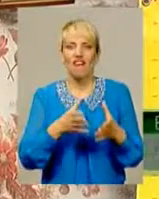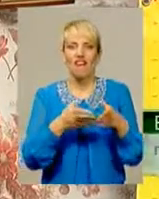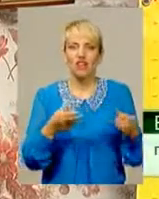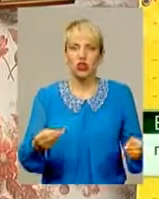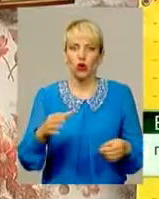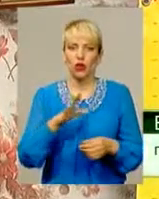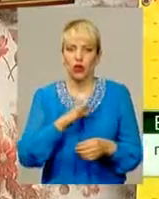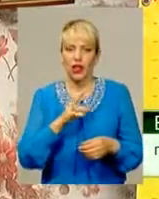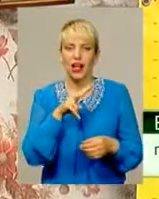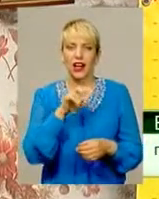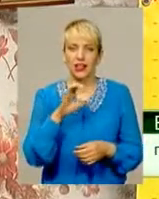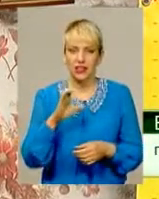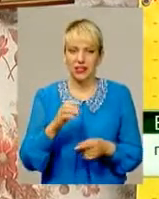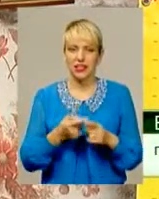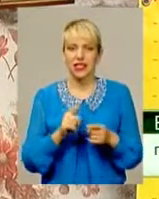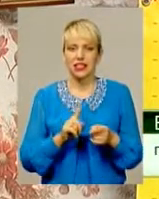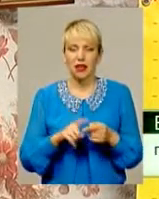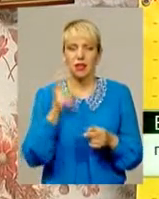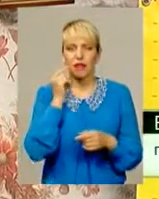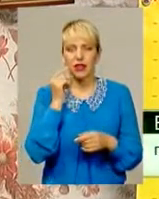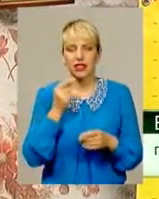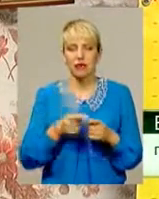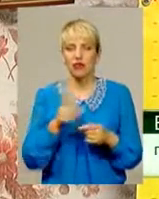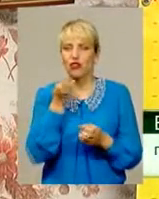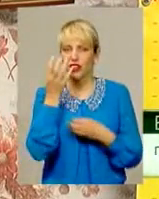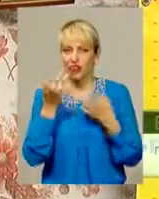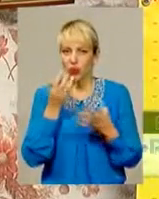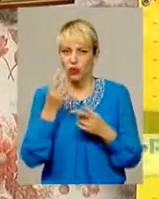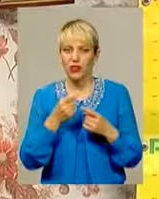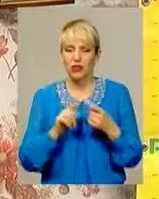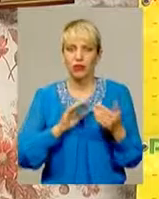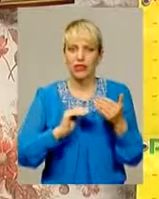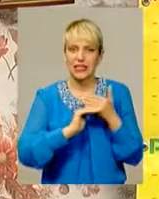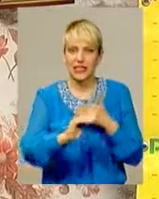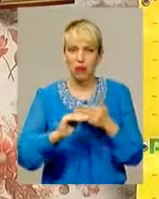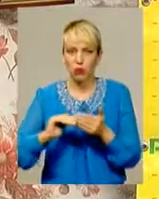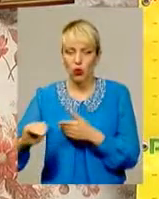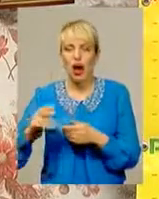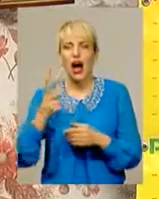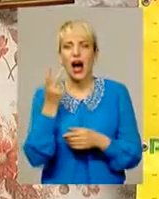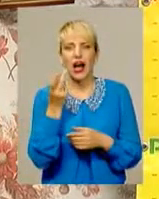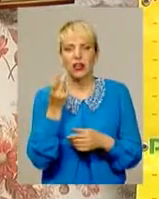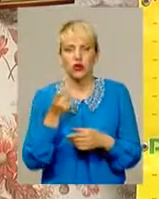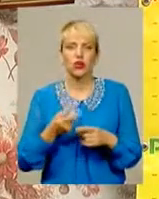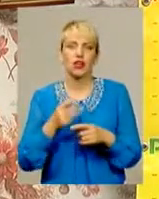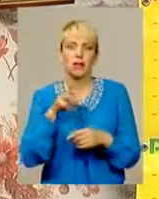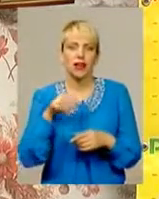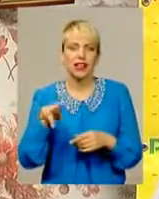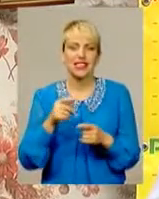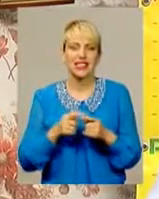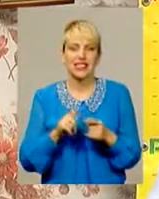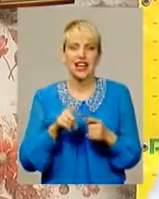декороси. Перший мед квітковий, те, що наша пасіка стояла на степу, і вже останній мед ми вже виїхали на